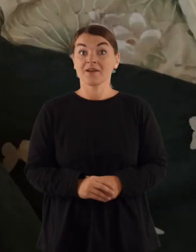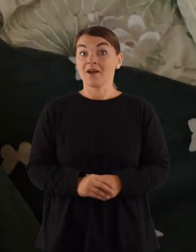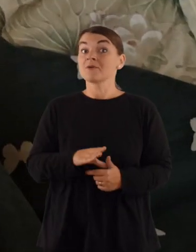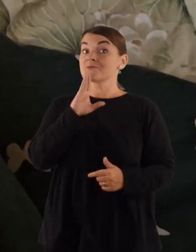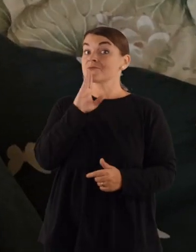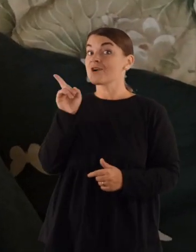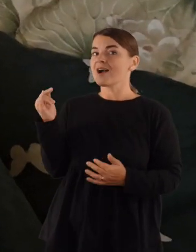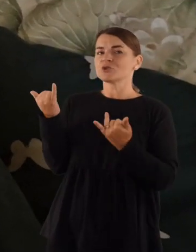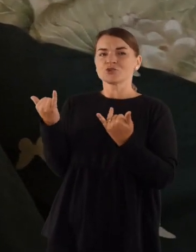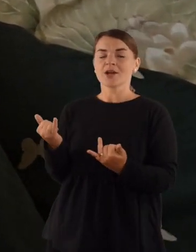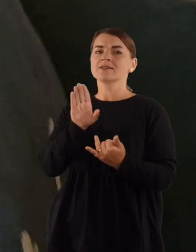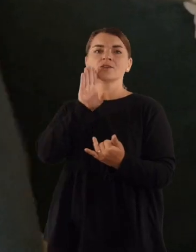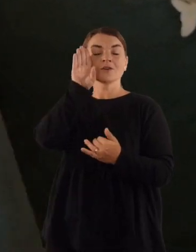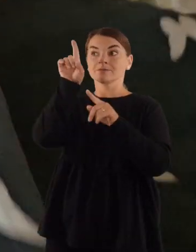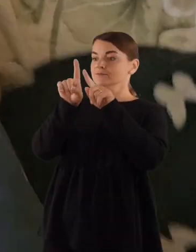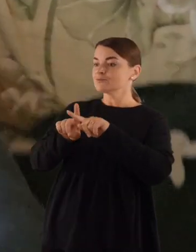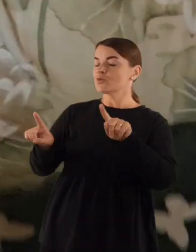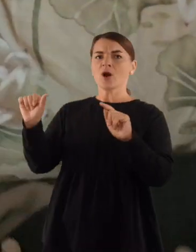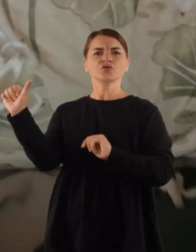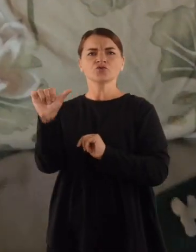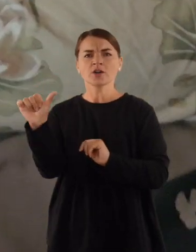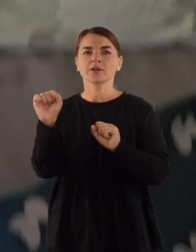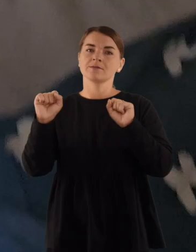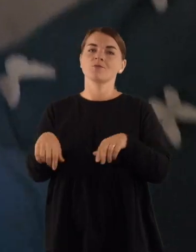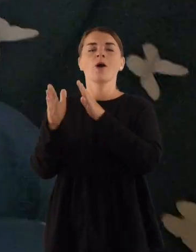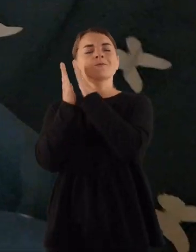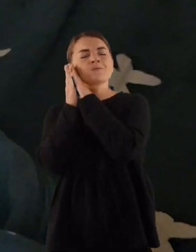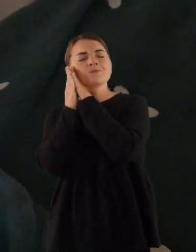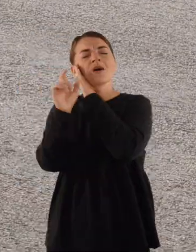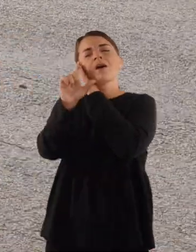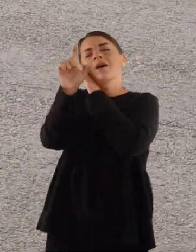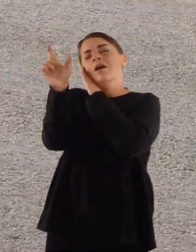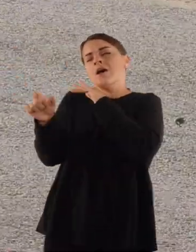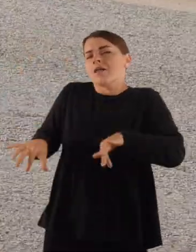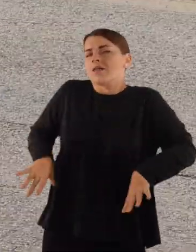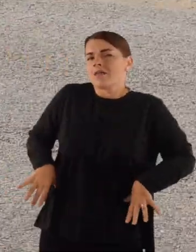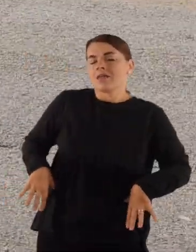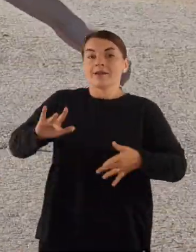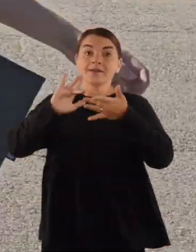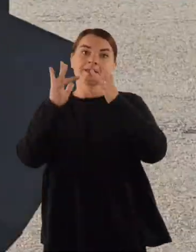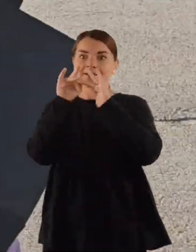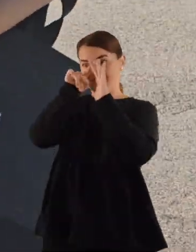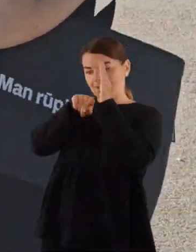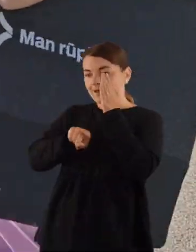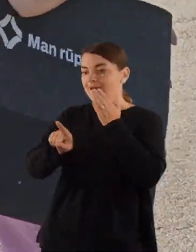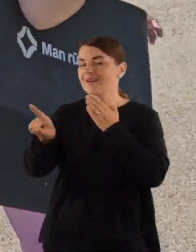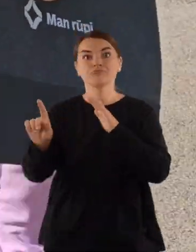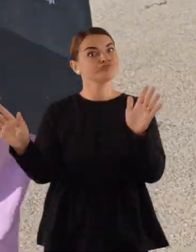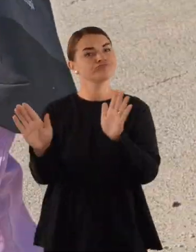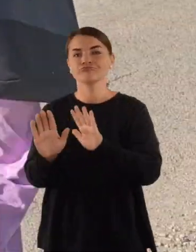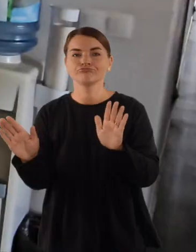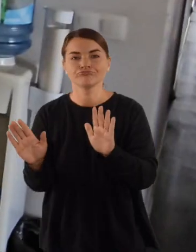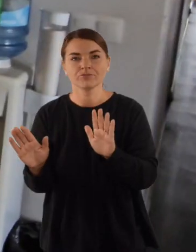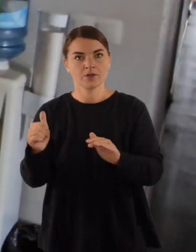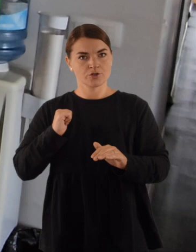Vacitei šiandien ypatingas rytas. Juk šeštadienys galėtų ilgiau pamiegojoti, patinginiauti ir internetinime pasaulyje pagyventi.